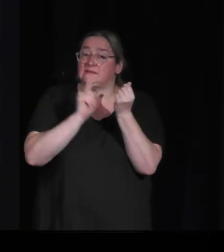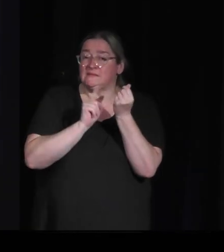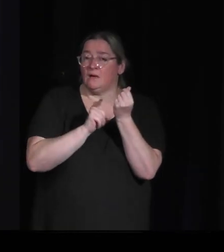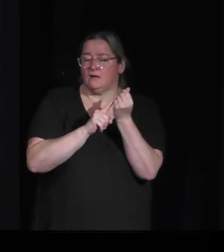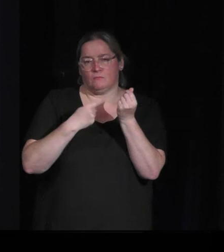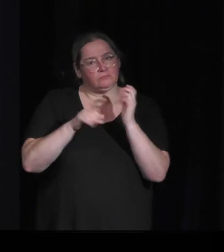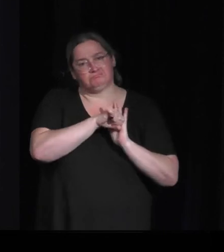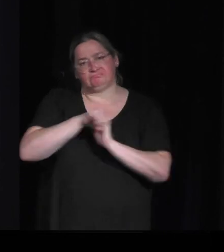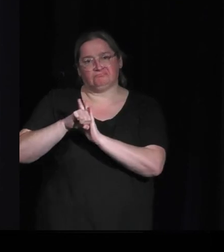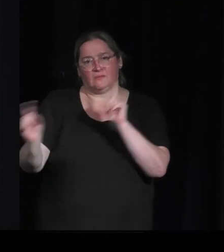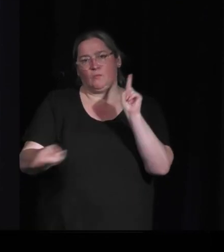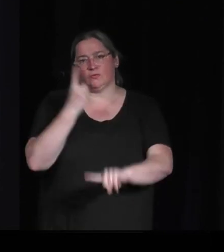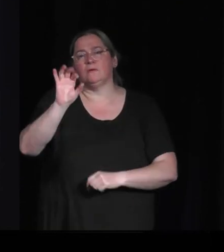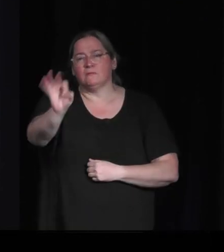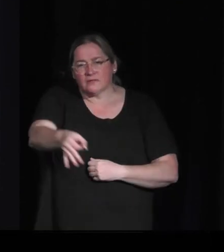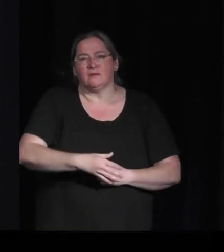pleinement...